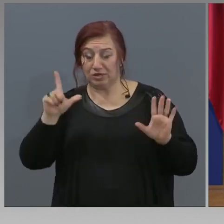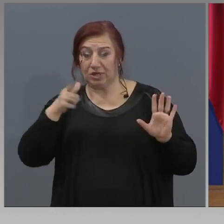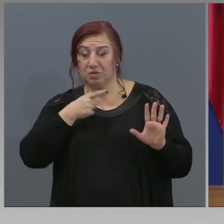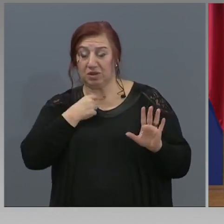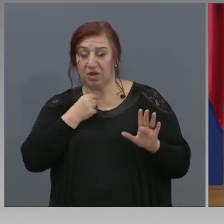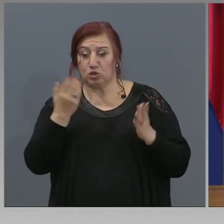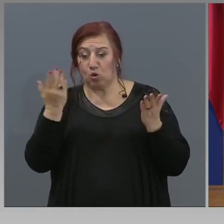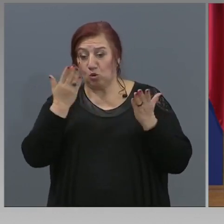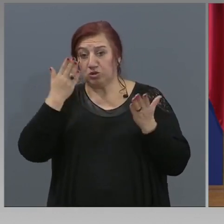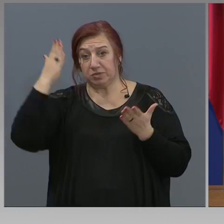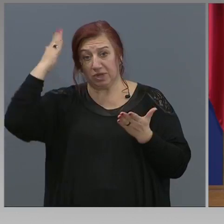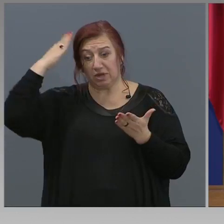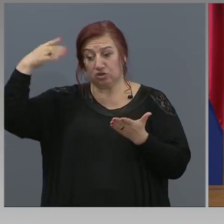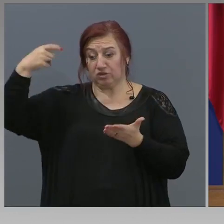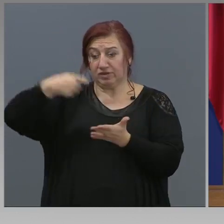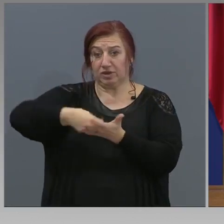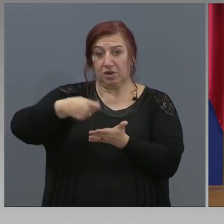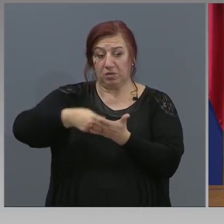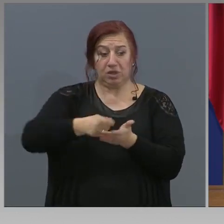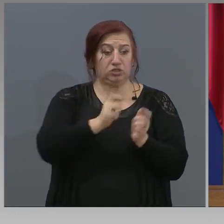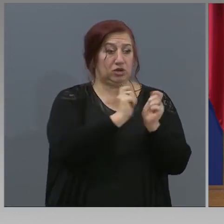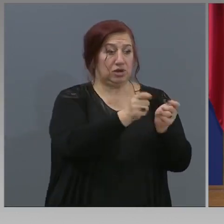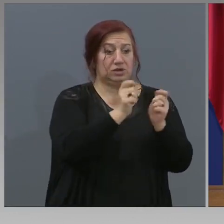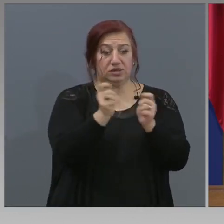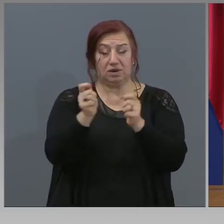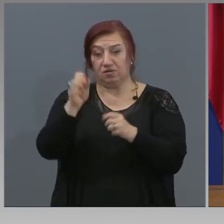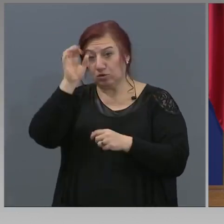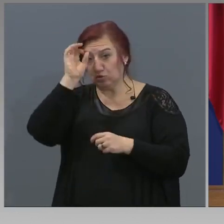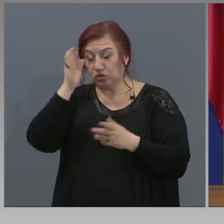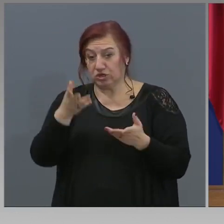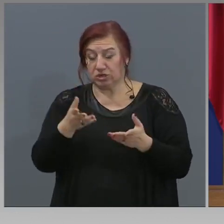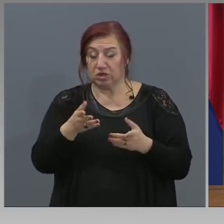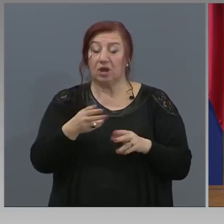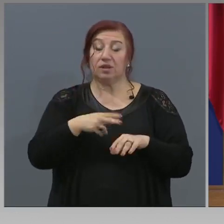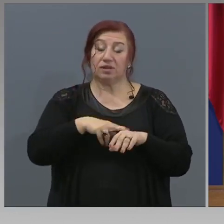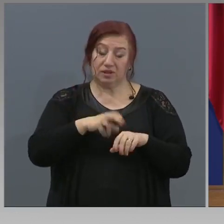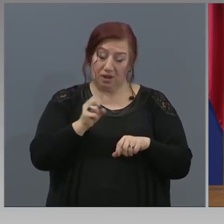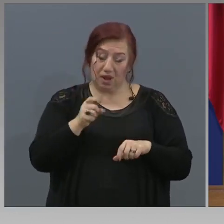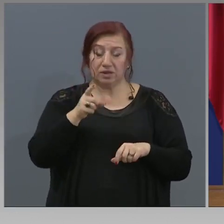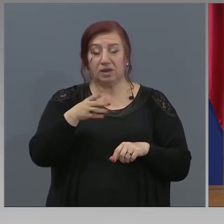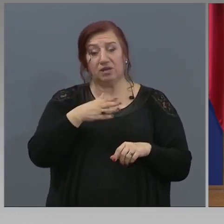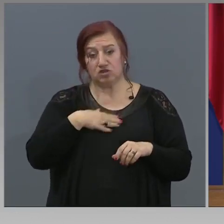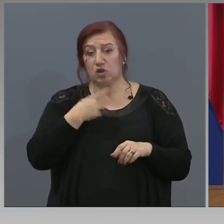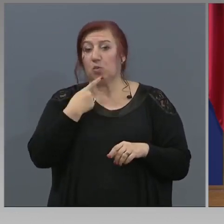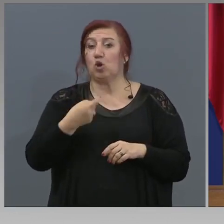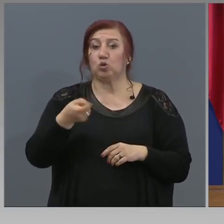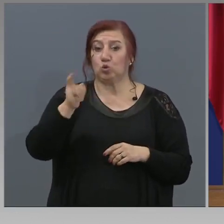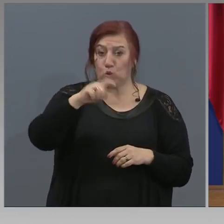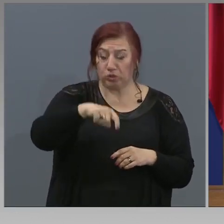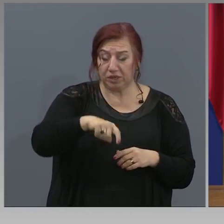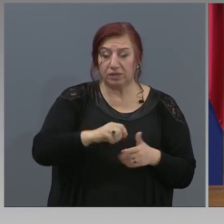финансират от държавния бюджет. Такива ще има и едната година.